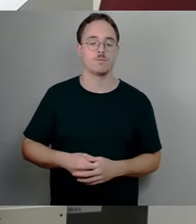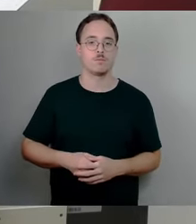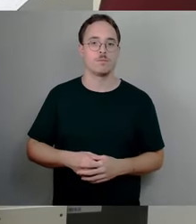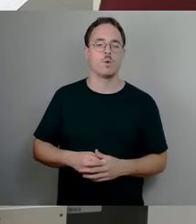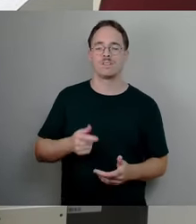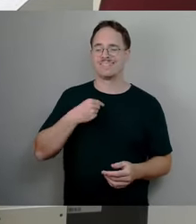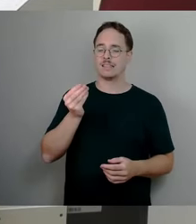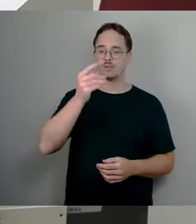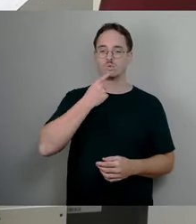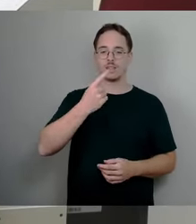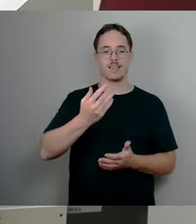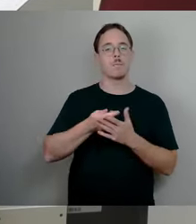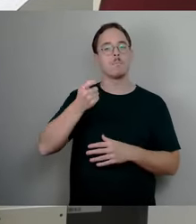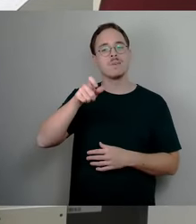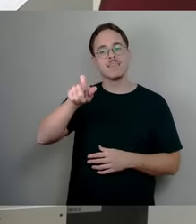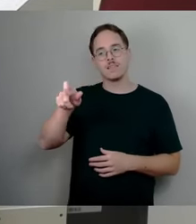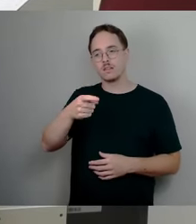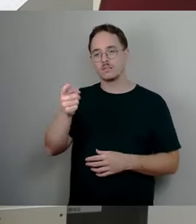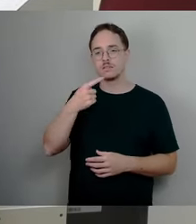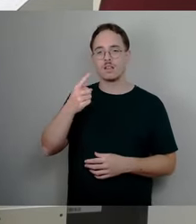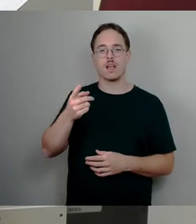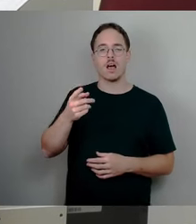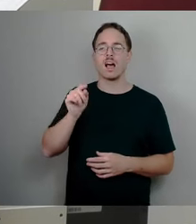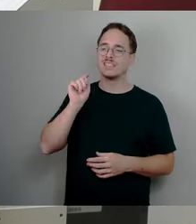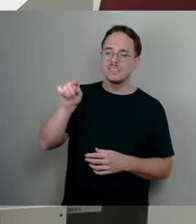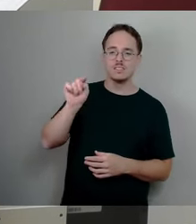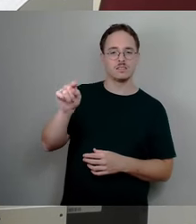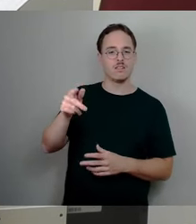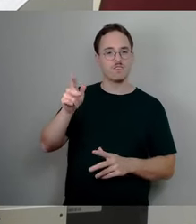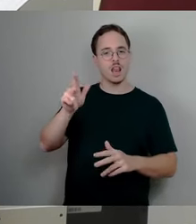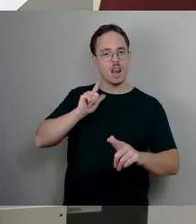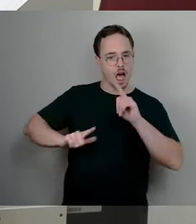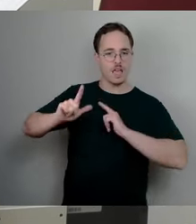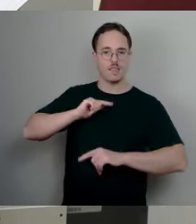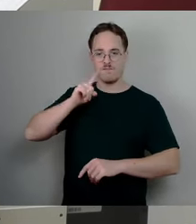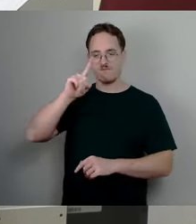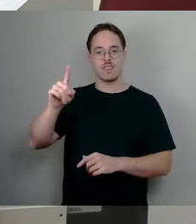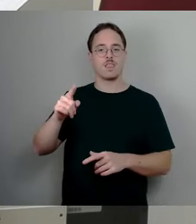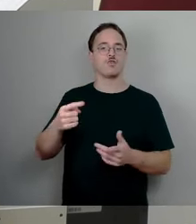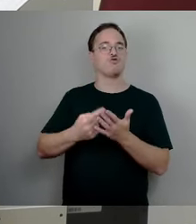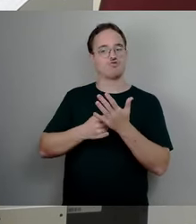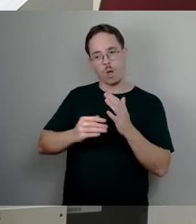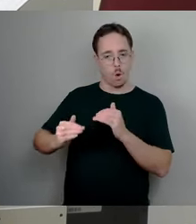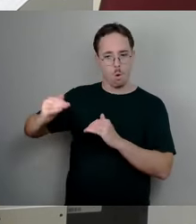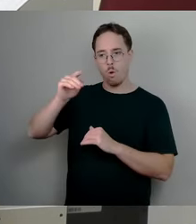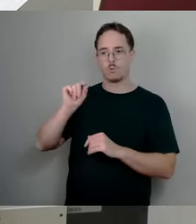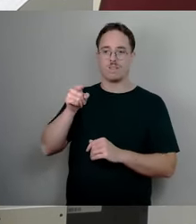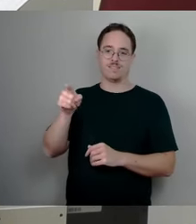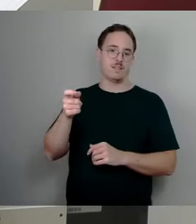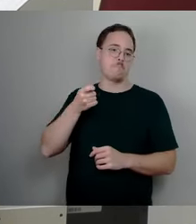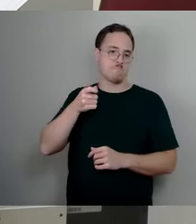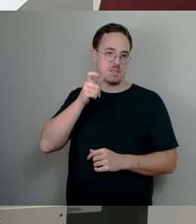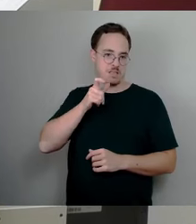leiden würde, wenn die Grundsteuer angehoben werden würde. Das gilt eben für die Grundsteuer C gerade nicht, weil dort gibt es ja noch keine